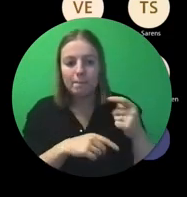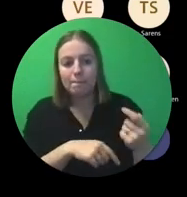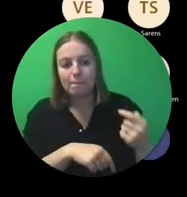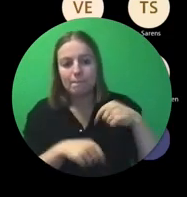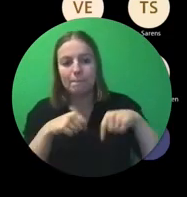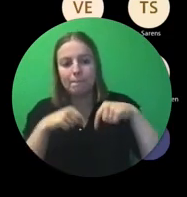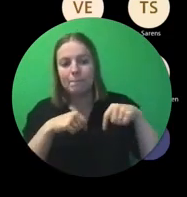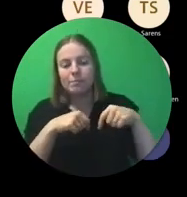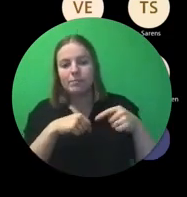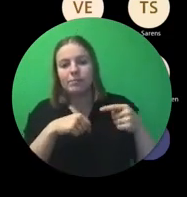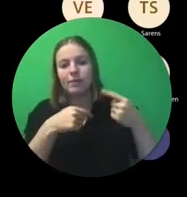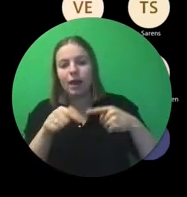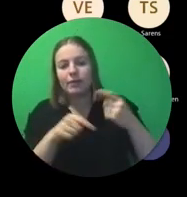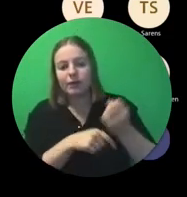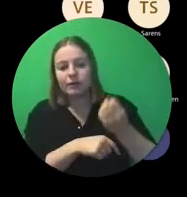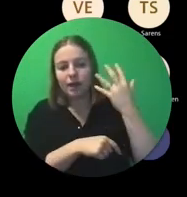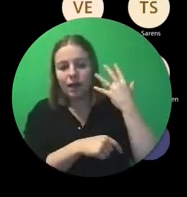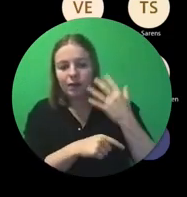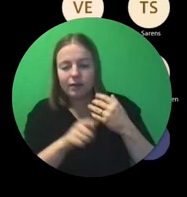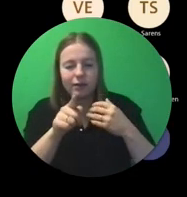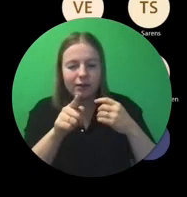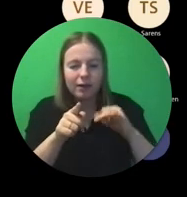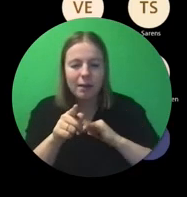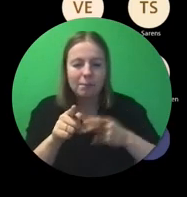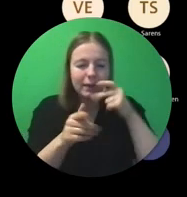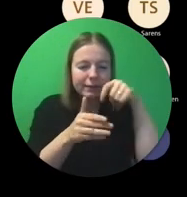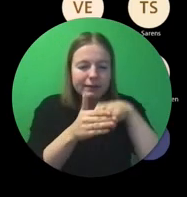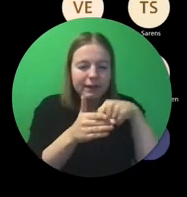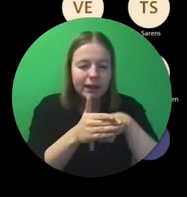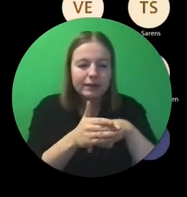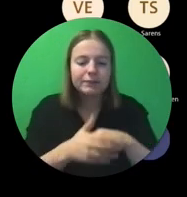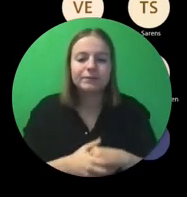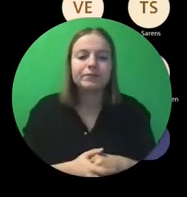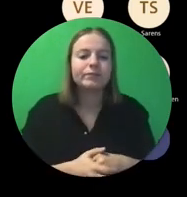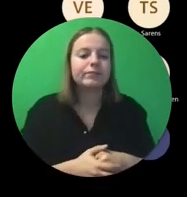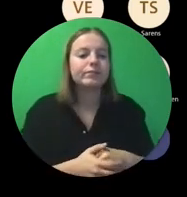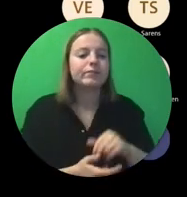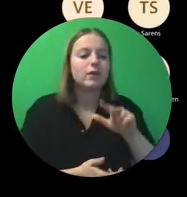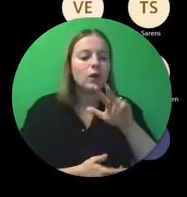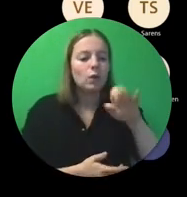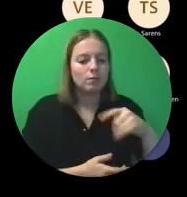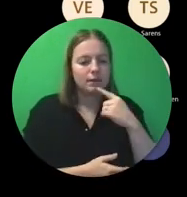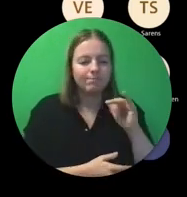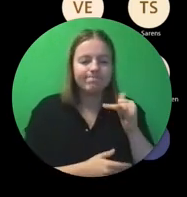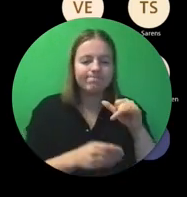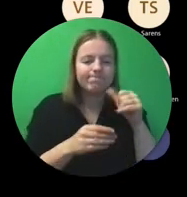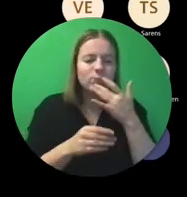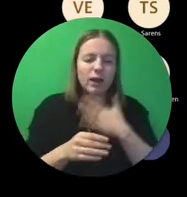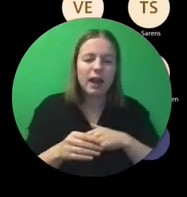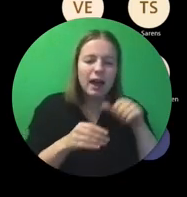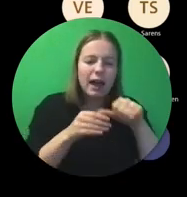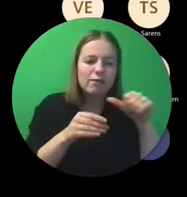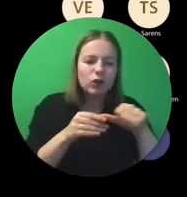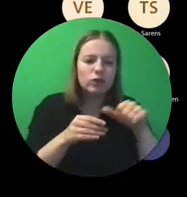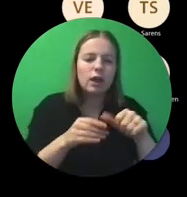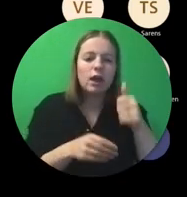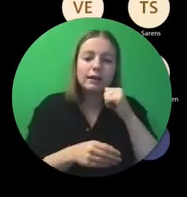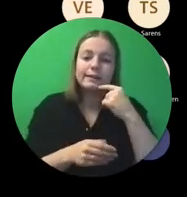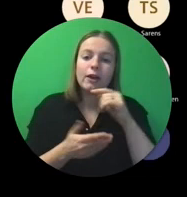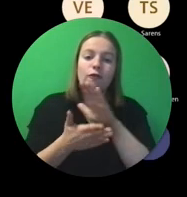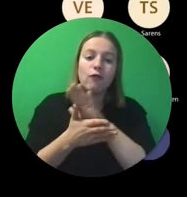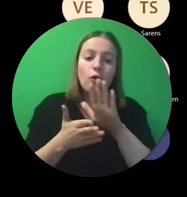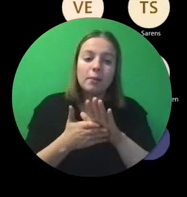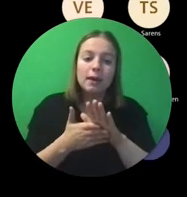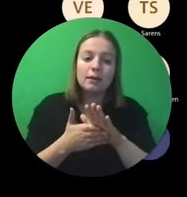Waar de details nog eens een beetje meer zijn opgezond. Ja, misschien daar nog even aanvullen. Als ik zeg voorbeelden, dan